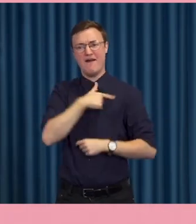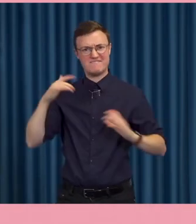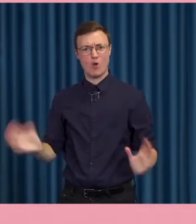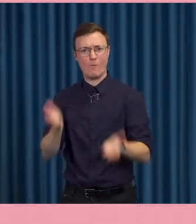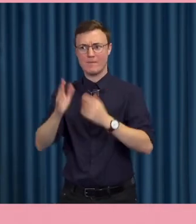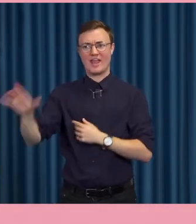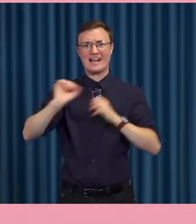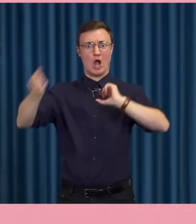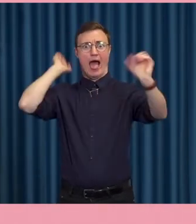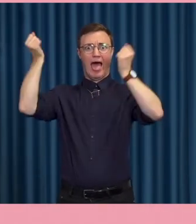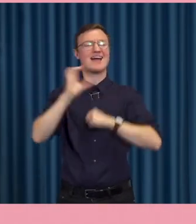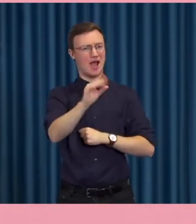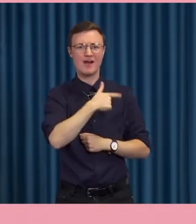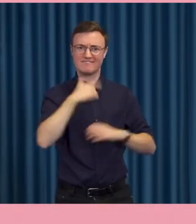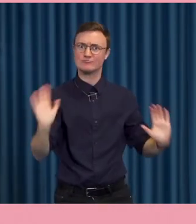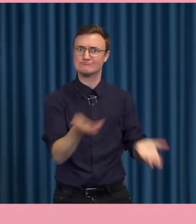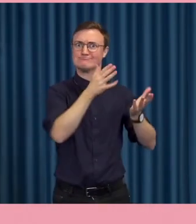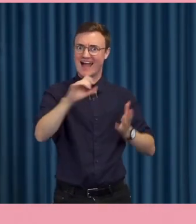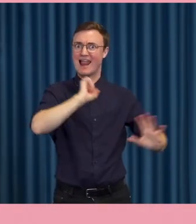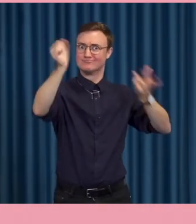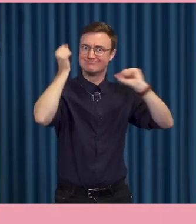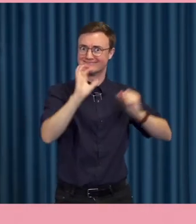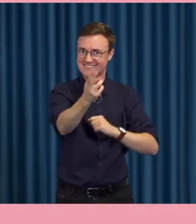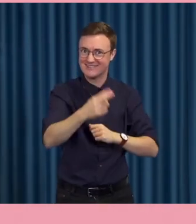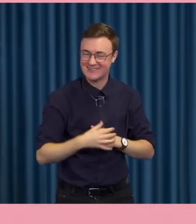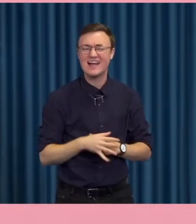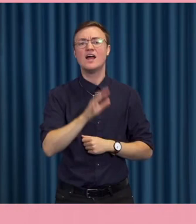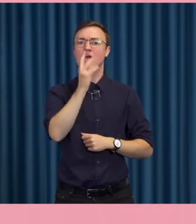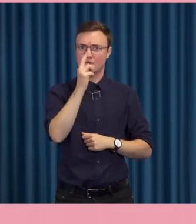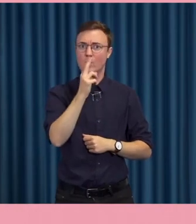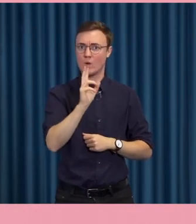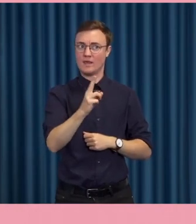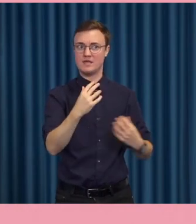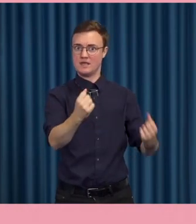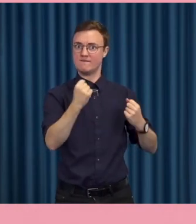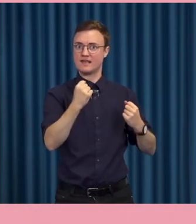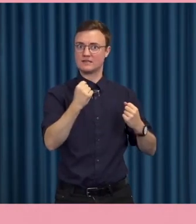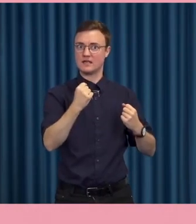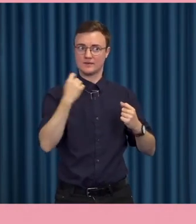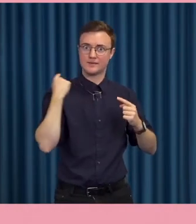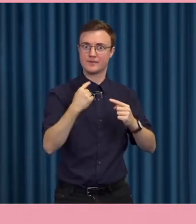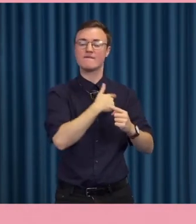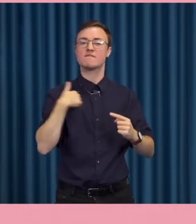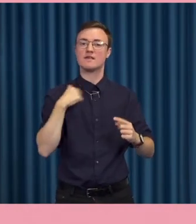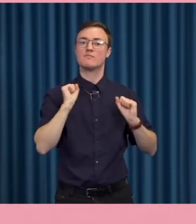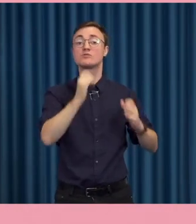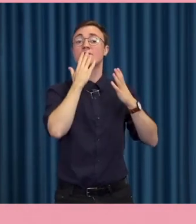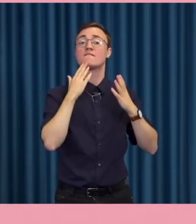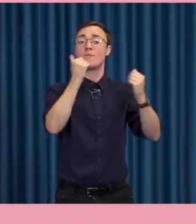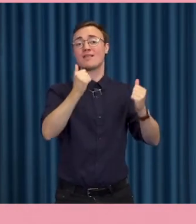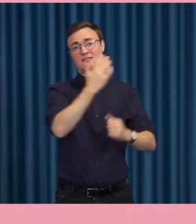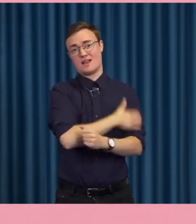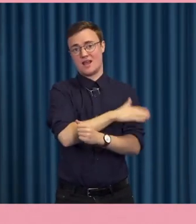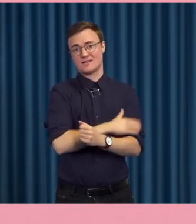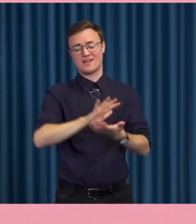GDPR-hysteri för att nu är det lite skarpt läge att förbättra tjänster så att de blir enklare så att